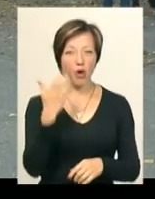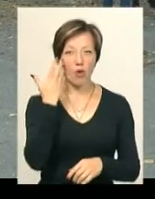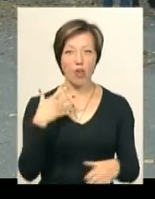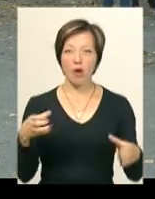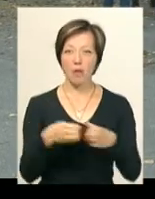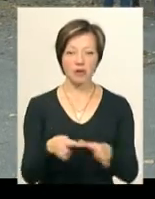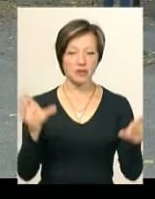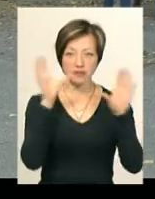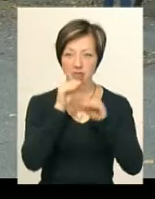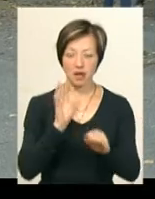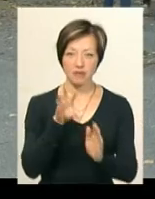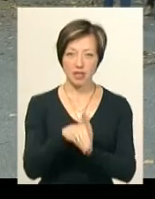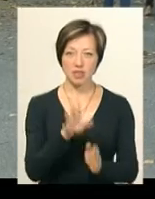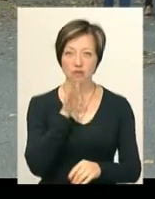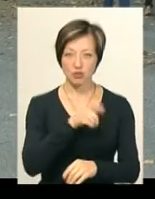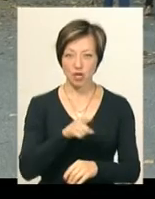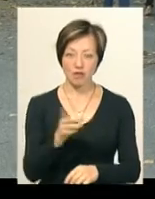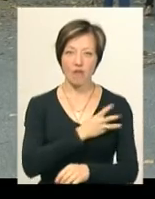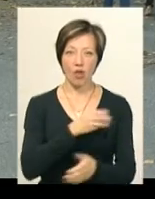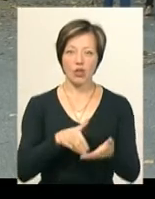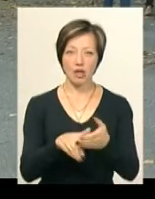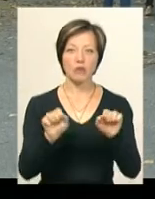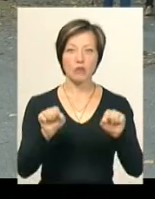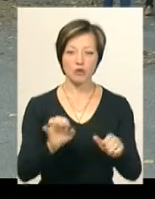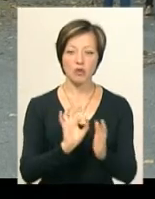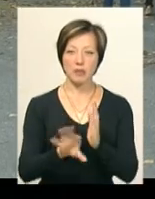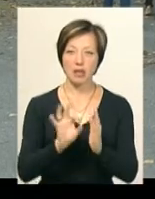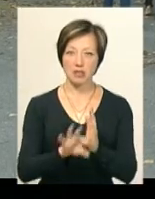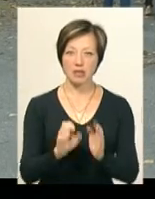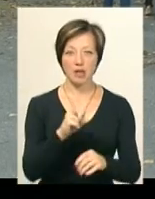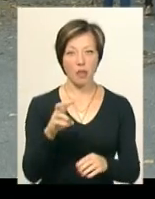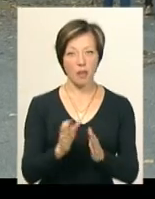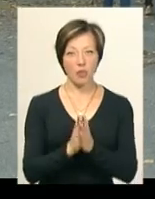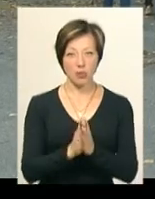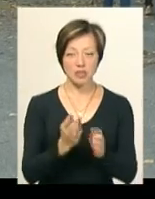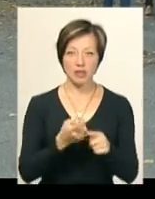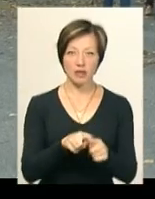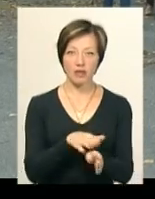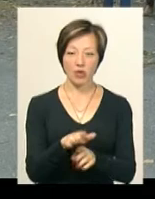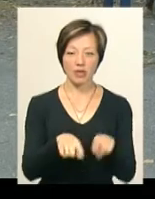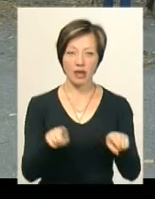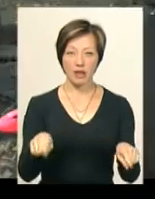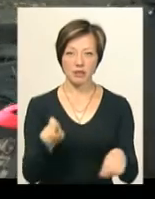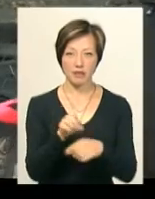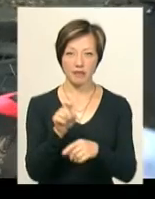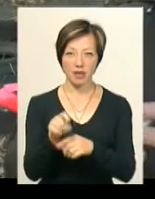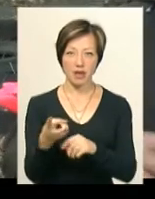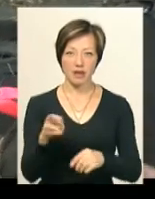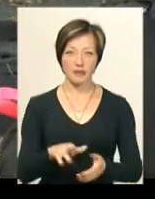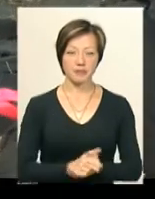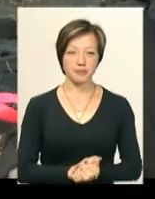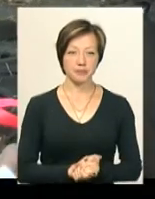команда не встигає вкластися у час, волонтери можуть підказати. Проте просять за це виконати деякі завдання». «Обігти